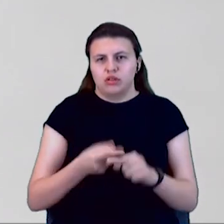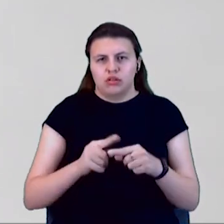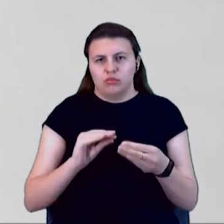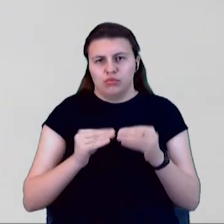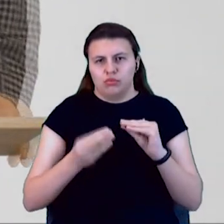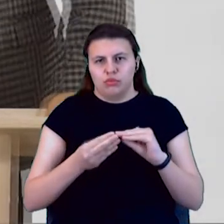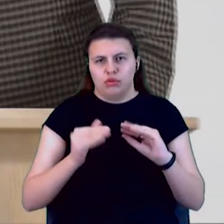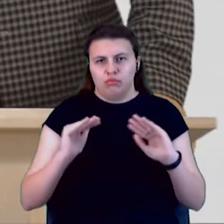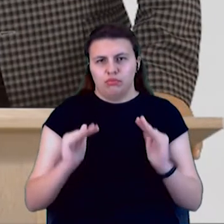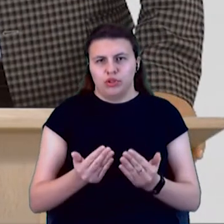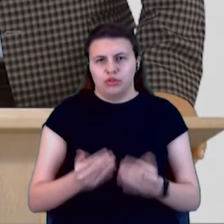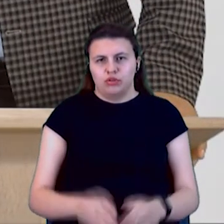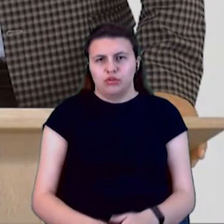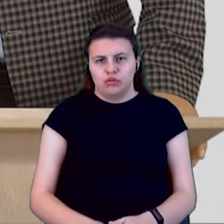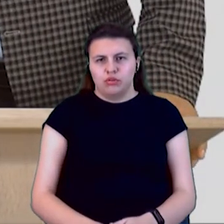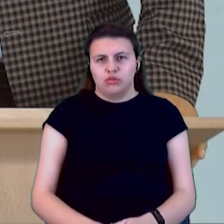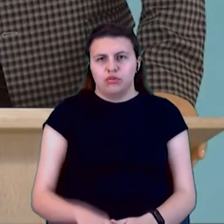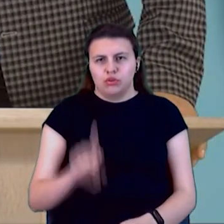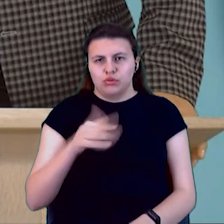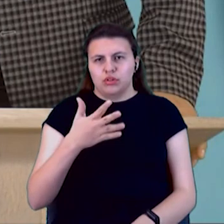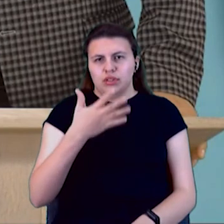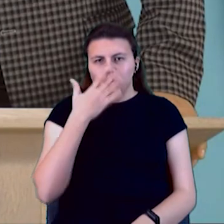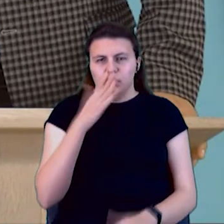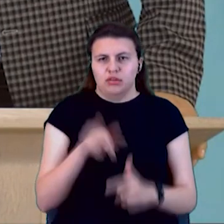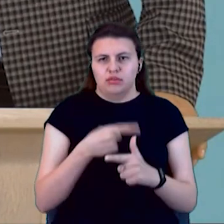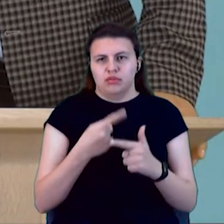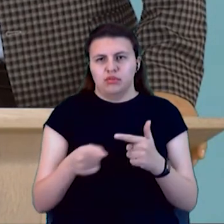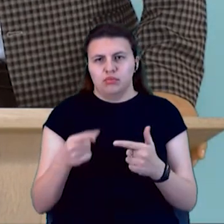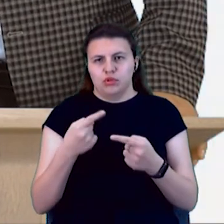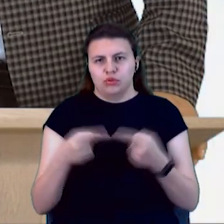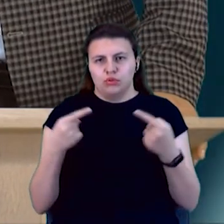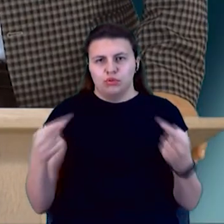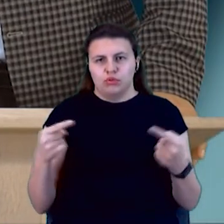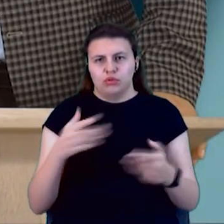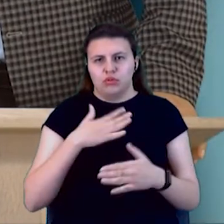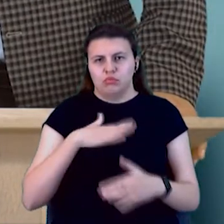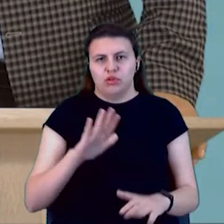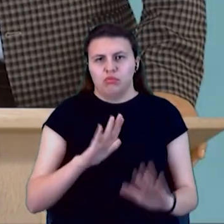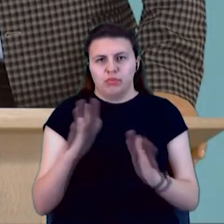В тому числі, там, запахів, або інших неприятних моментів.